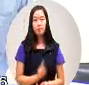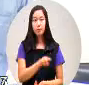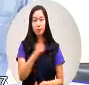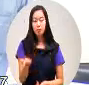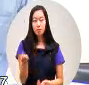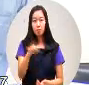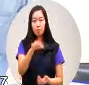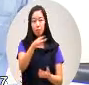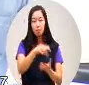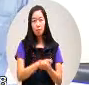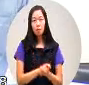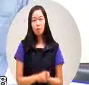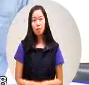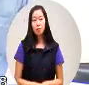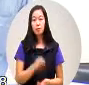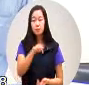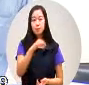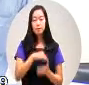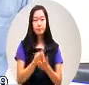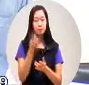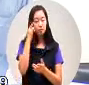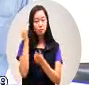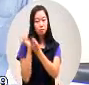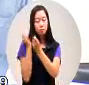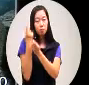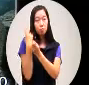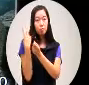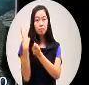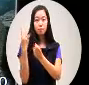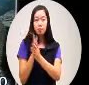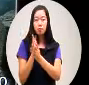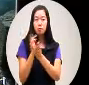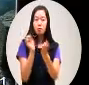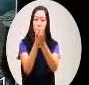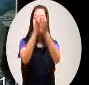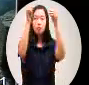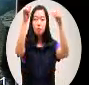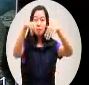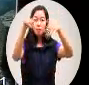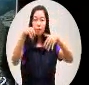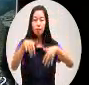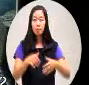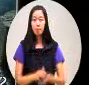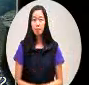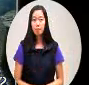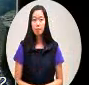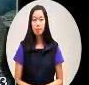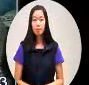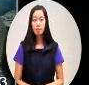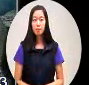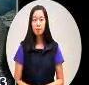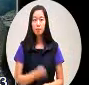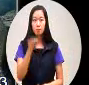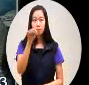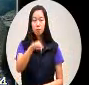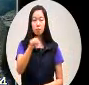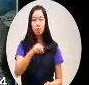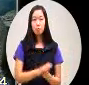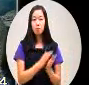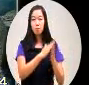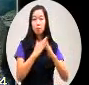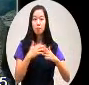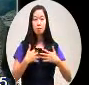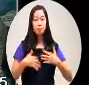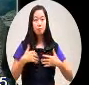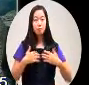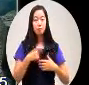一张这是前几天下雨这个这个叫做复兴一